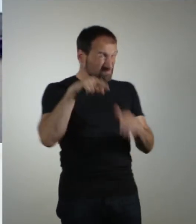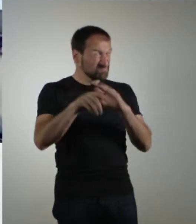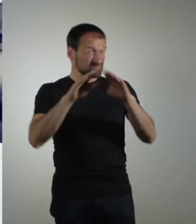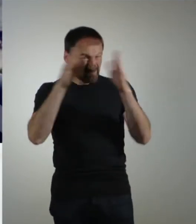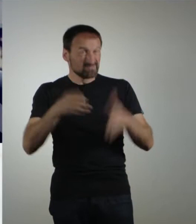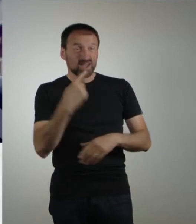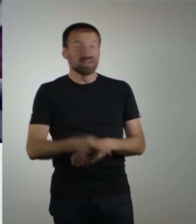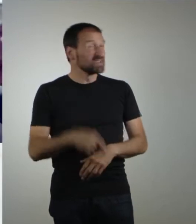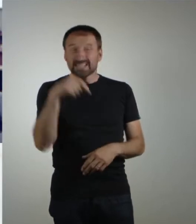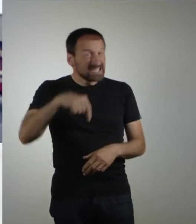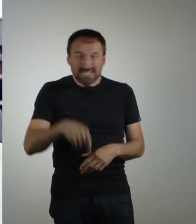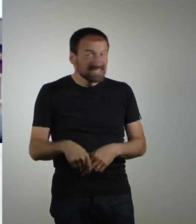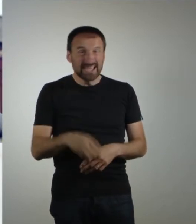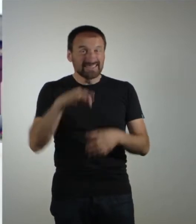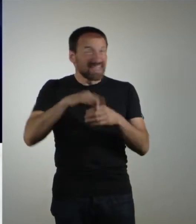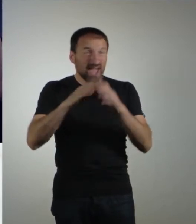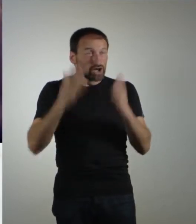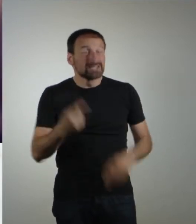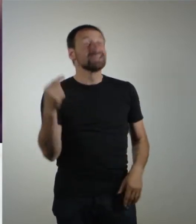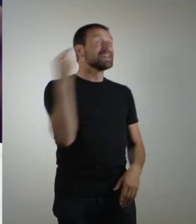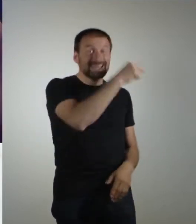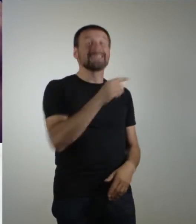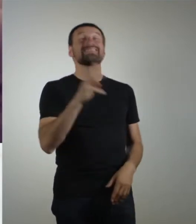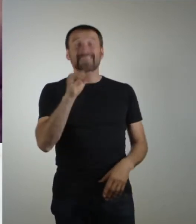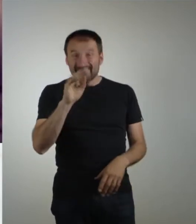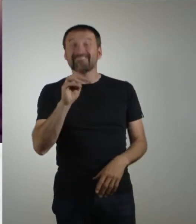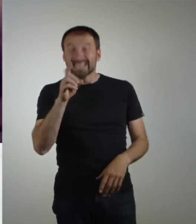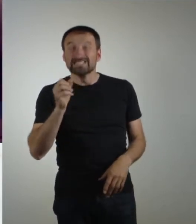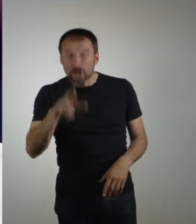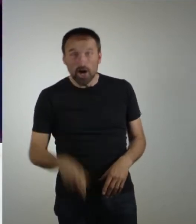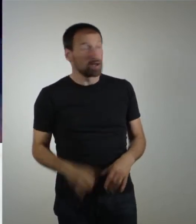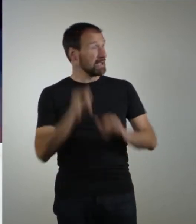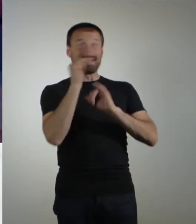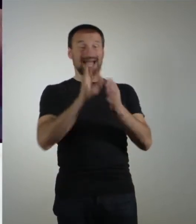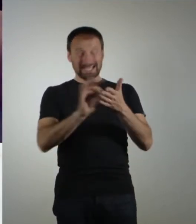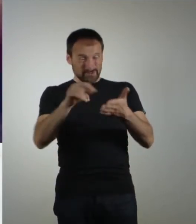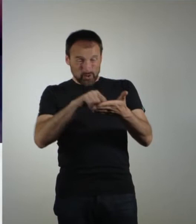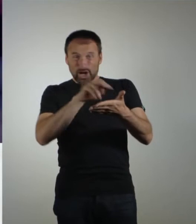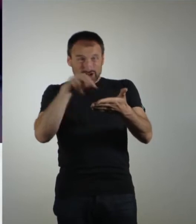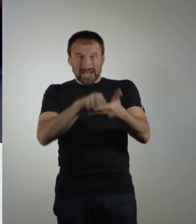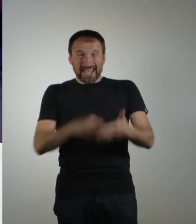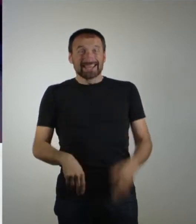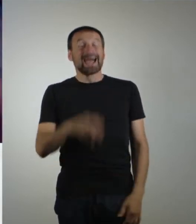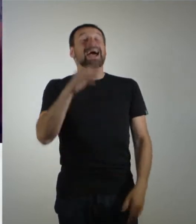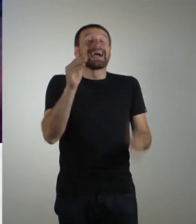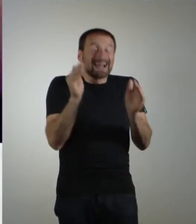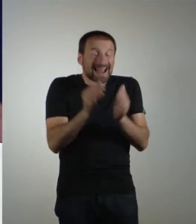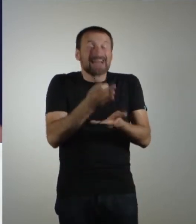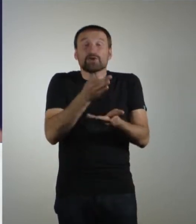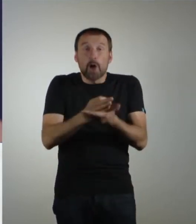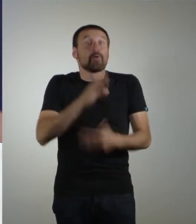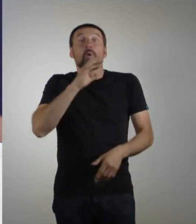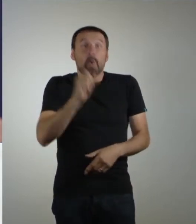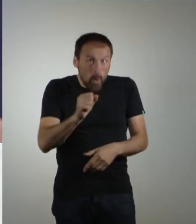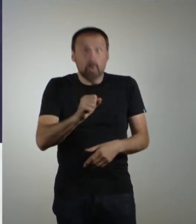Und im Reiseführer steht ja auch, das kleine Dorf Old Windsor ist nur drei Kilometer entfernt, aber 300 Jahre älter. Punkt.